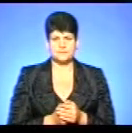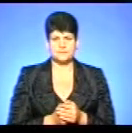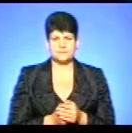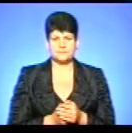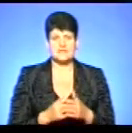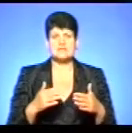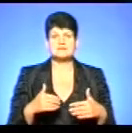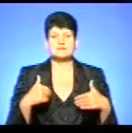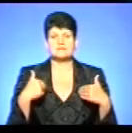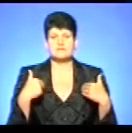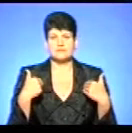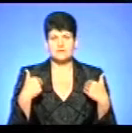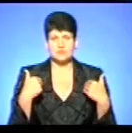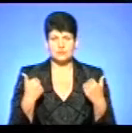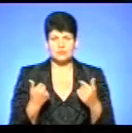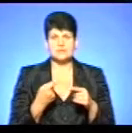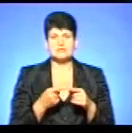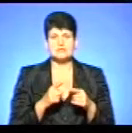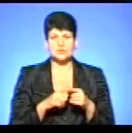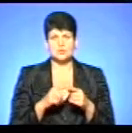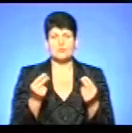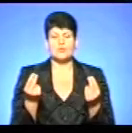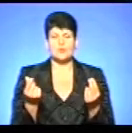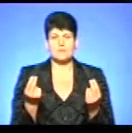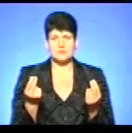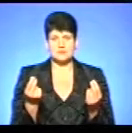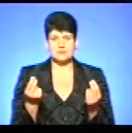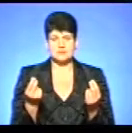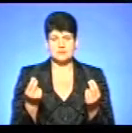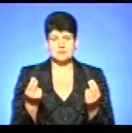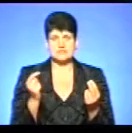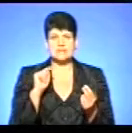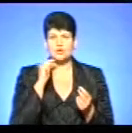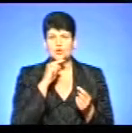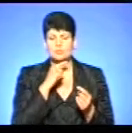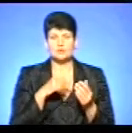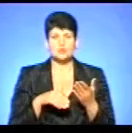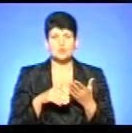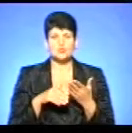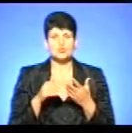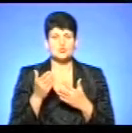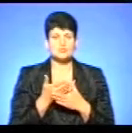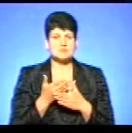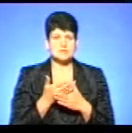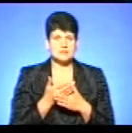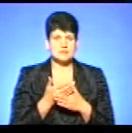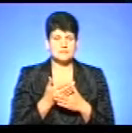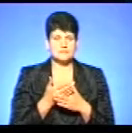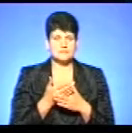Звернулося за викладу такої компенсації, тобто за закономленою субсидією, звернулося